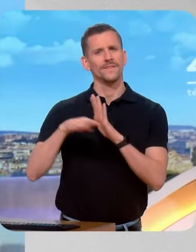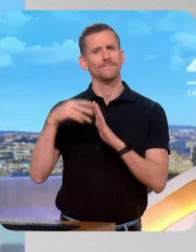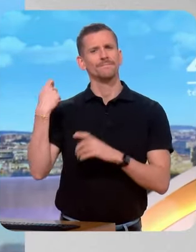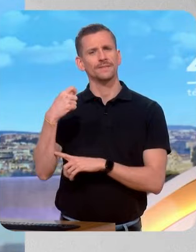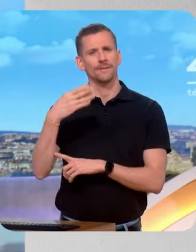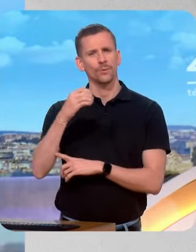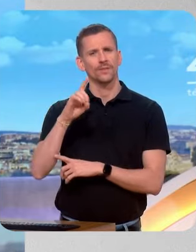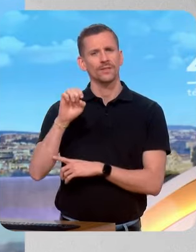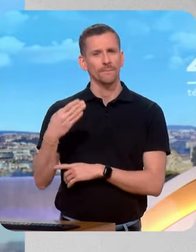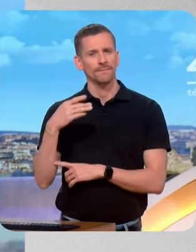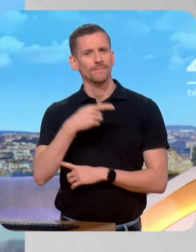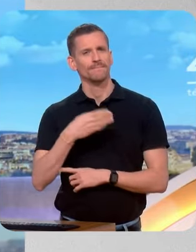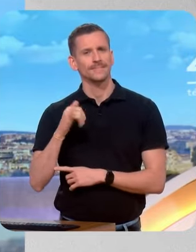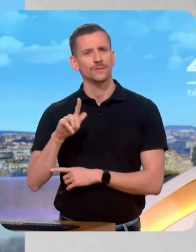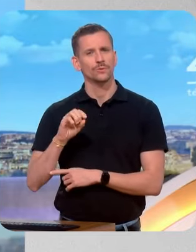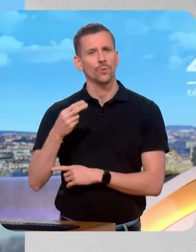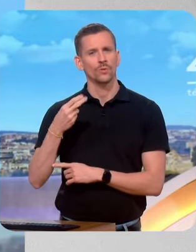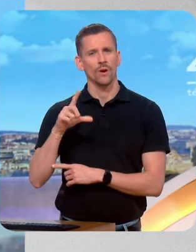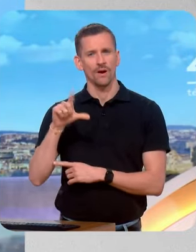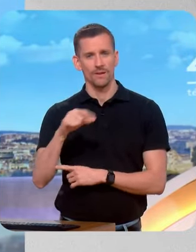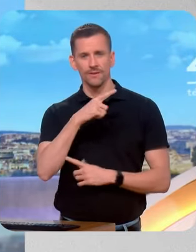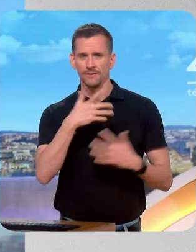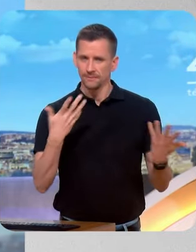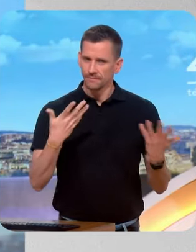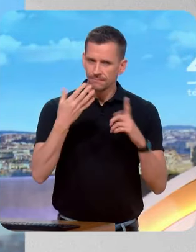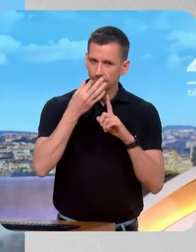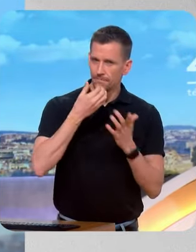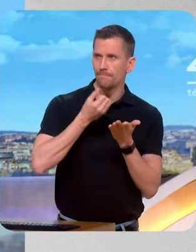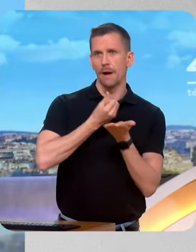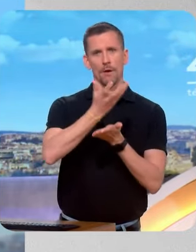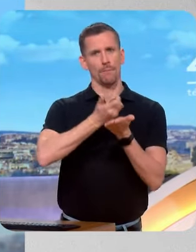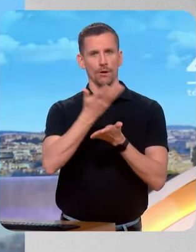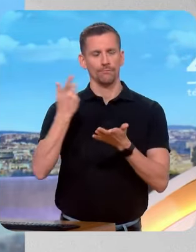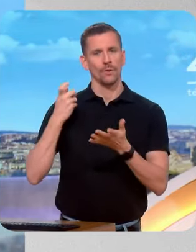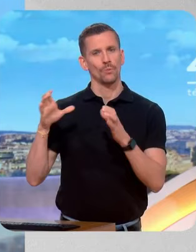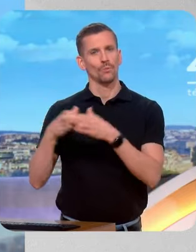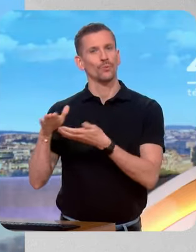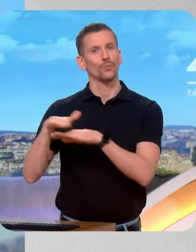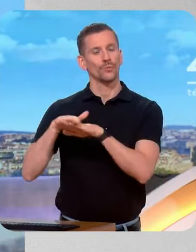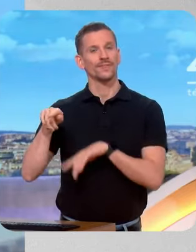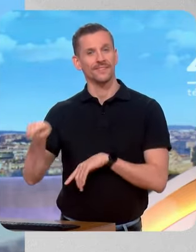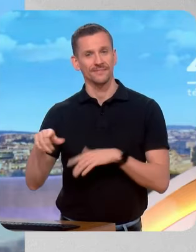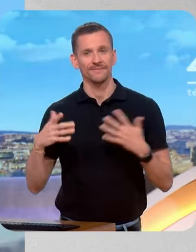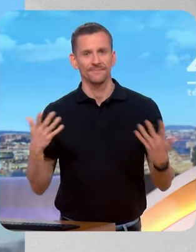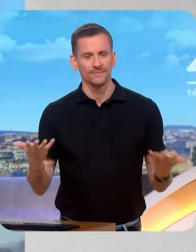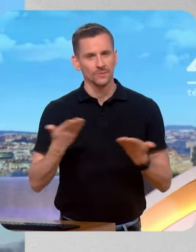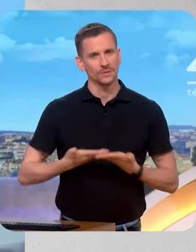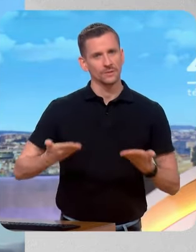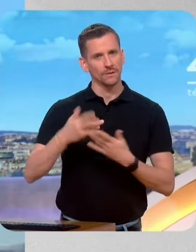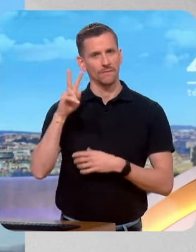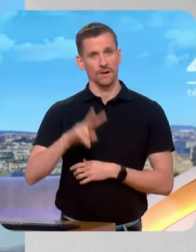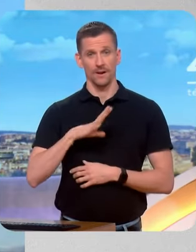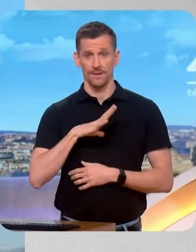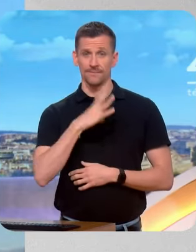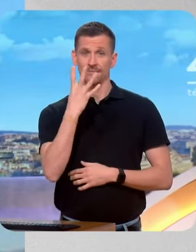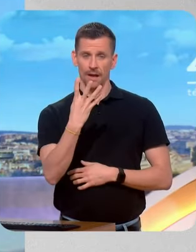Modem ce matin ? Donc vous êtes le vice-président, le porte-parole. Est-ce que vous êtes satisfait de ce gouvernement qui comprend finalement quatre membres de